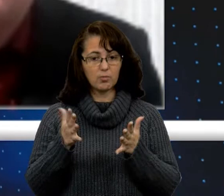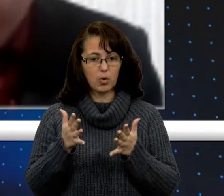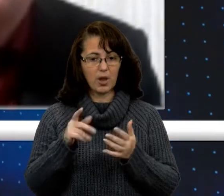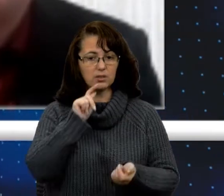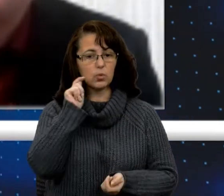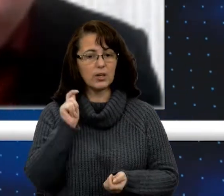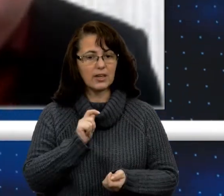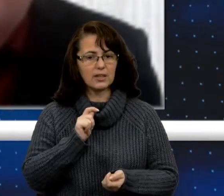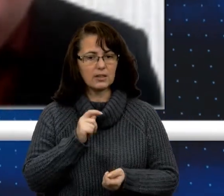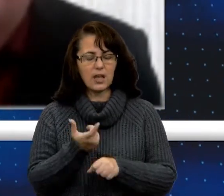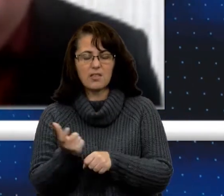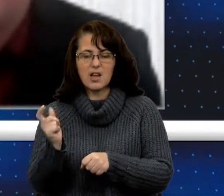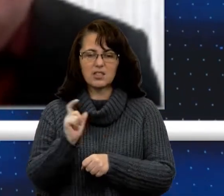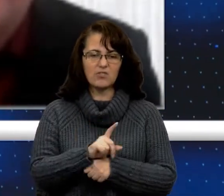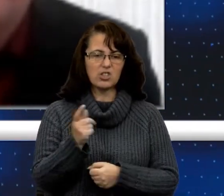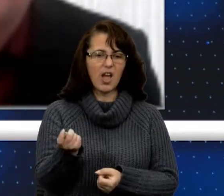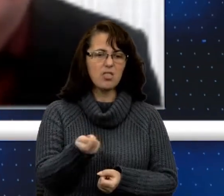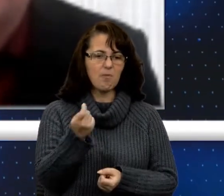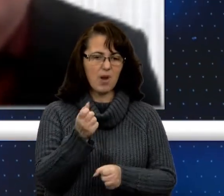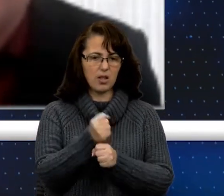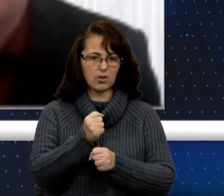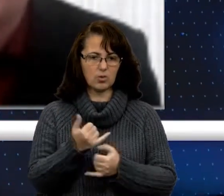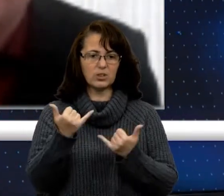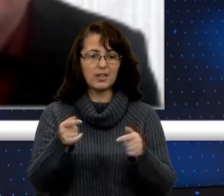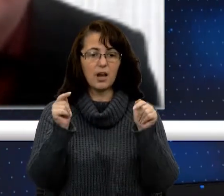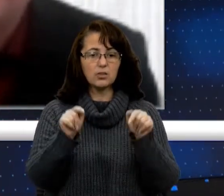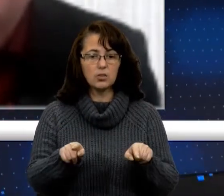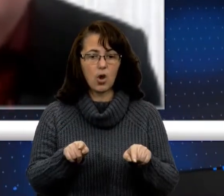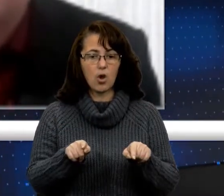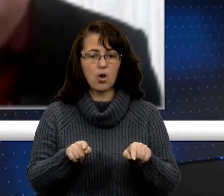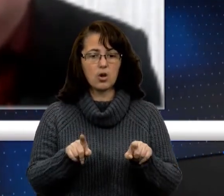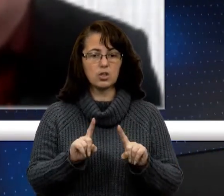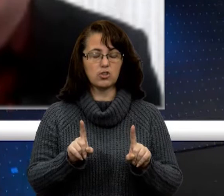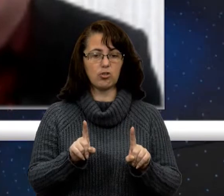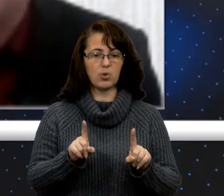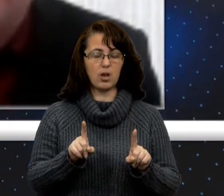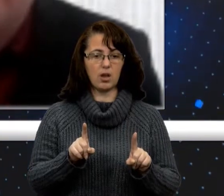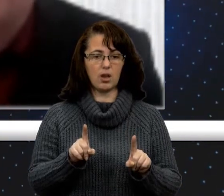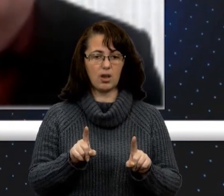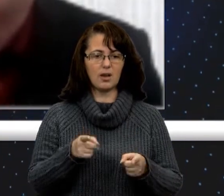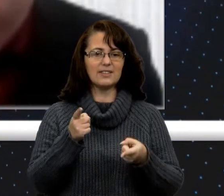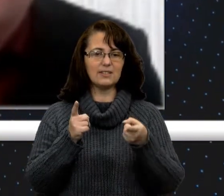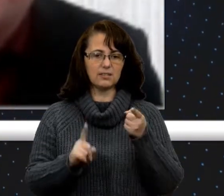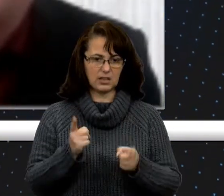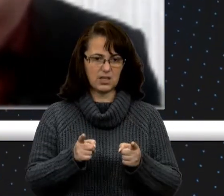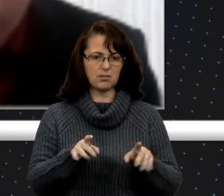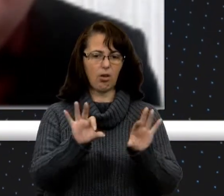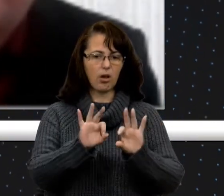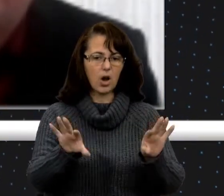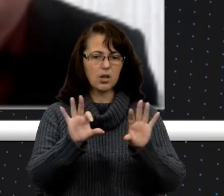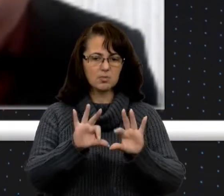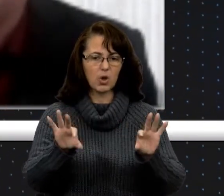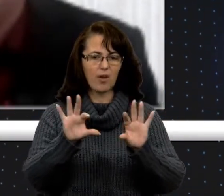Україна надзвичайно мало робить для того, щоб дійсно розповідати,